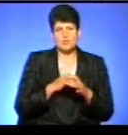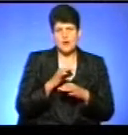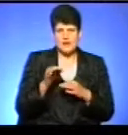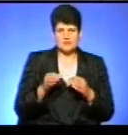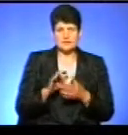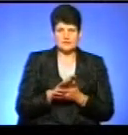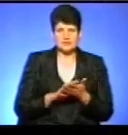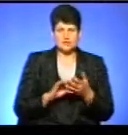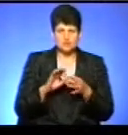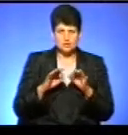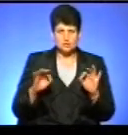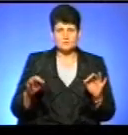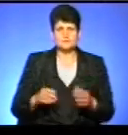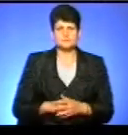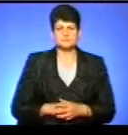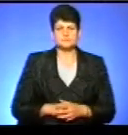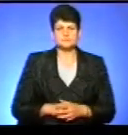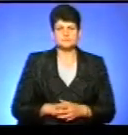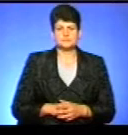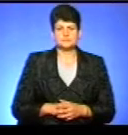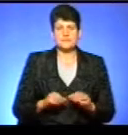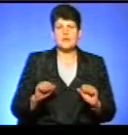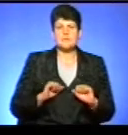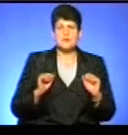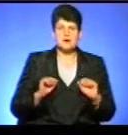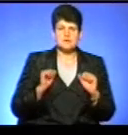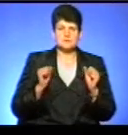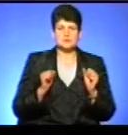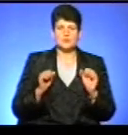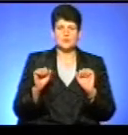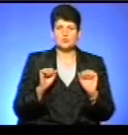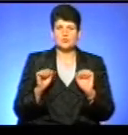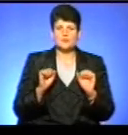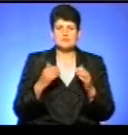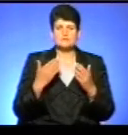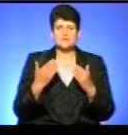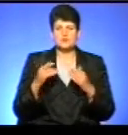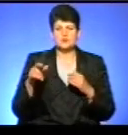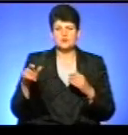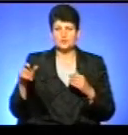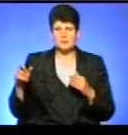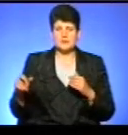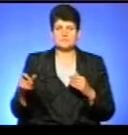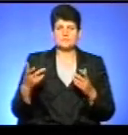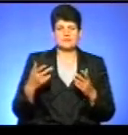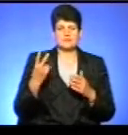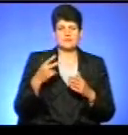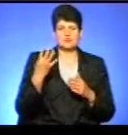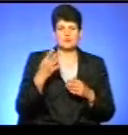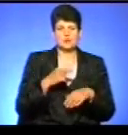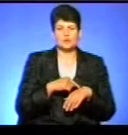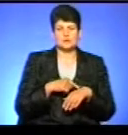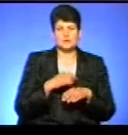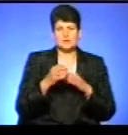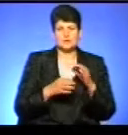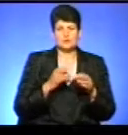Можна детальніше розповісти про цей момент? Ми намагаємося координувати і спілкуватися з людьми майже 24 години на